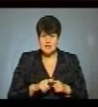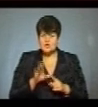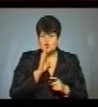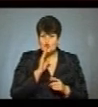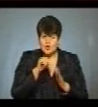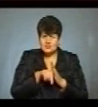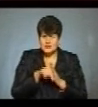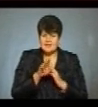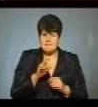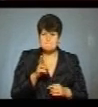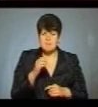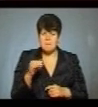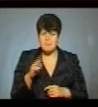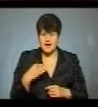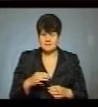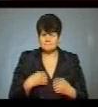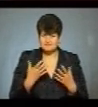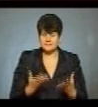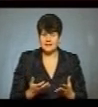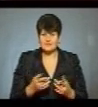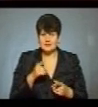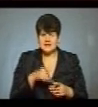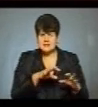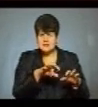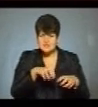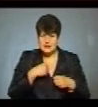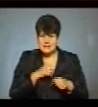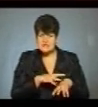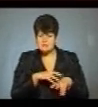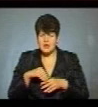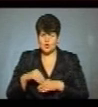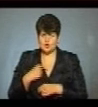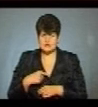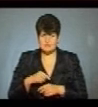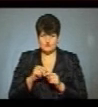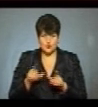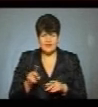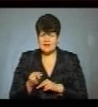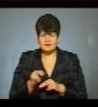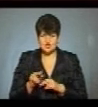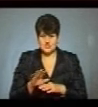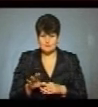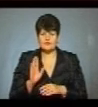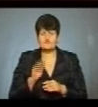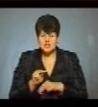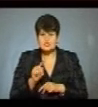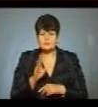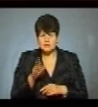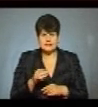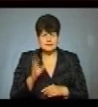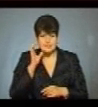Чакалка так само викрадає нечемних дітей і виводить до себе в школу. Не вчить їх так само бути нечемними.